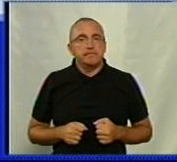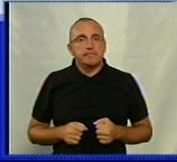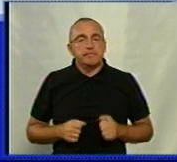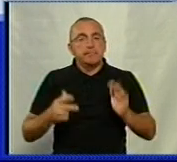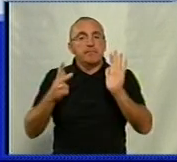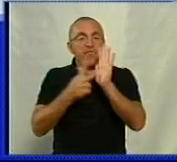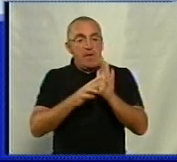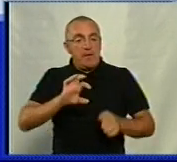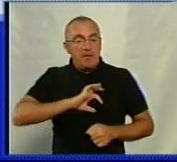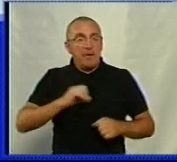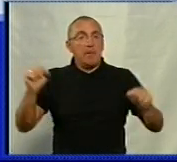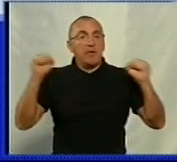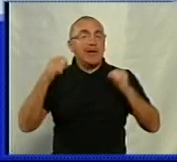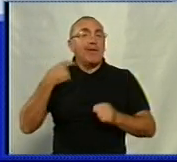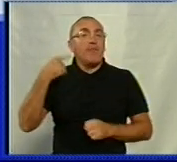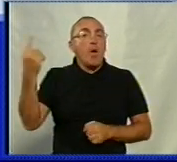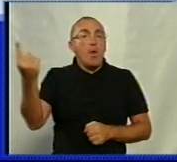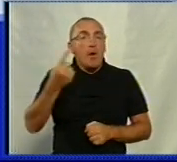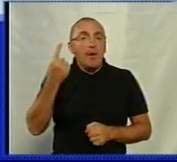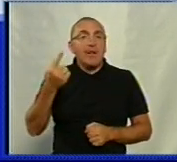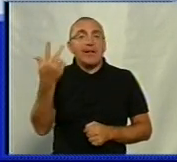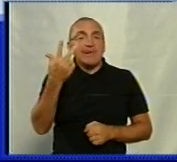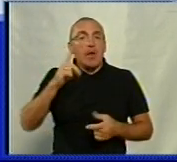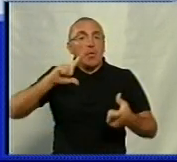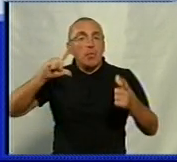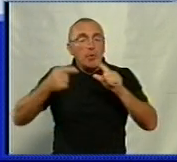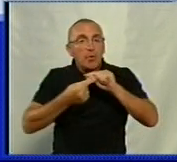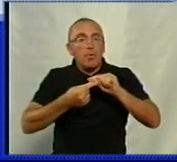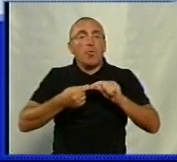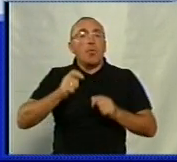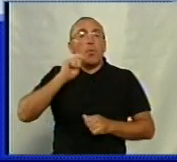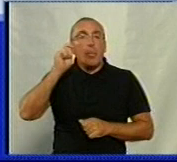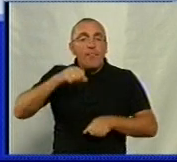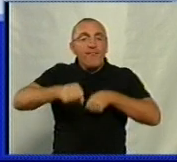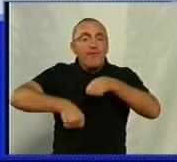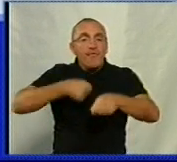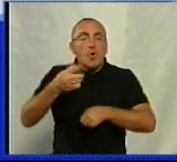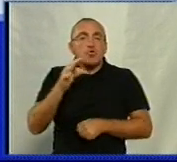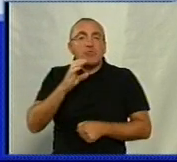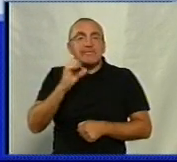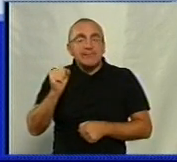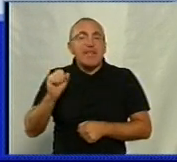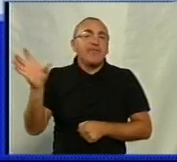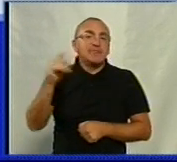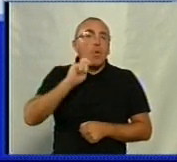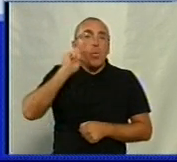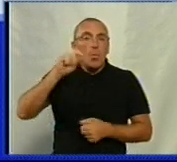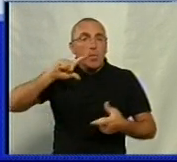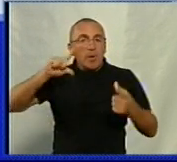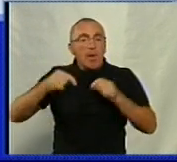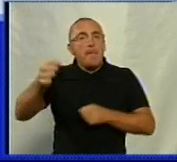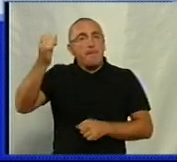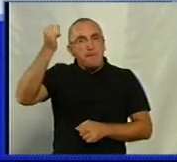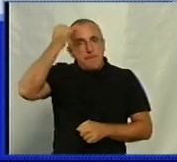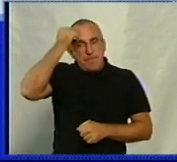Вісі медалей здобули спортсмени з Кіровоградської області. На третьому турі чемпіонату України з велогонок на шосе та всеукраїнському турнірі пам